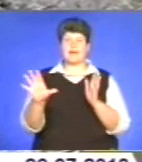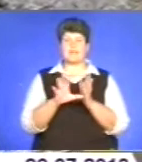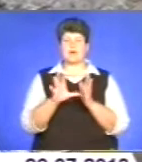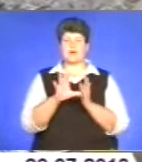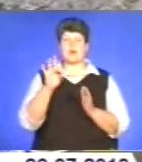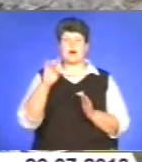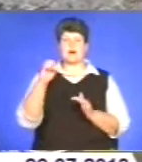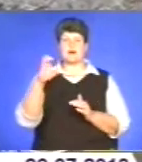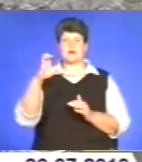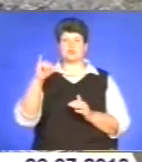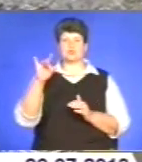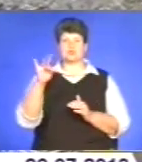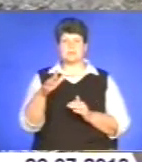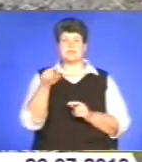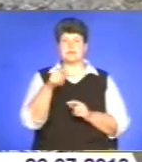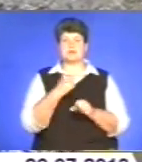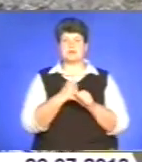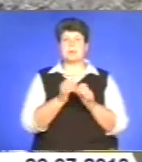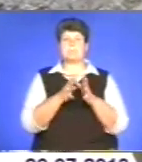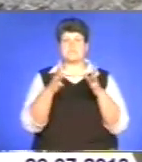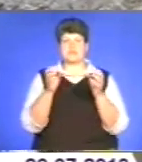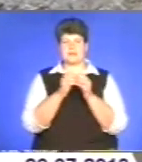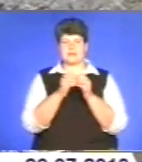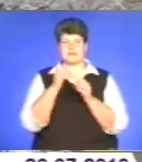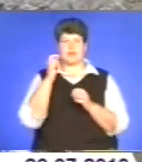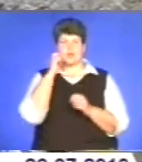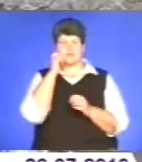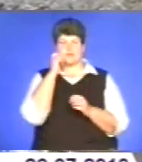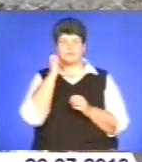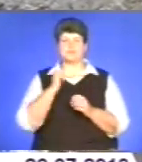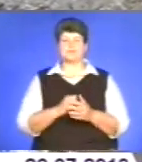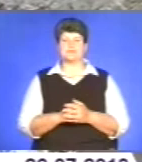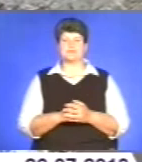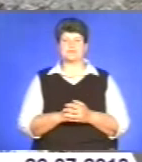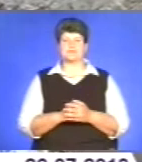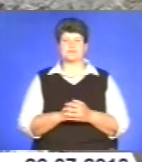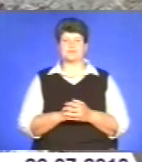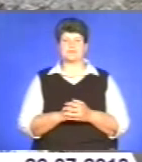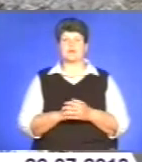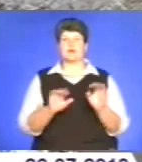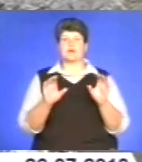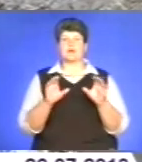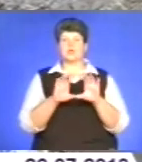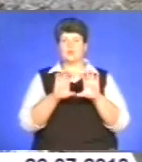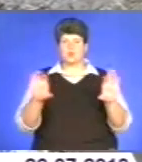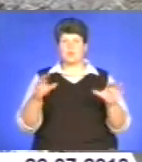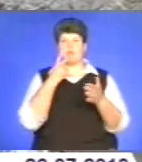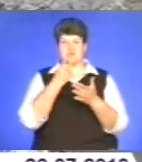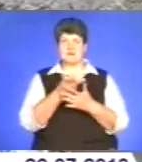є така, ми з ним вже працюємо більше 10 років. І труби показали себе ефективно.